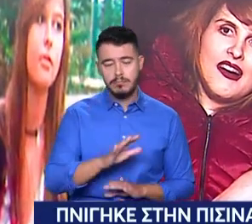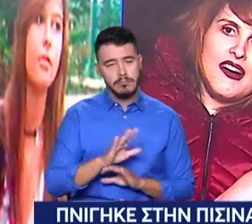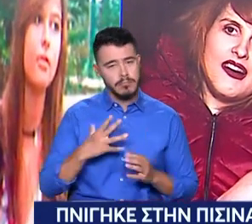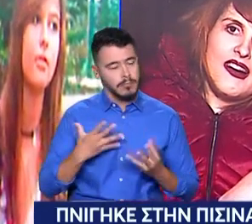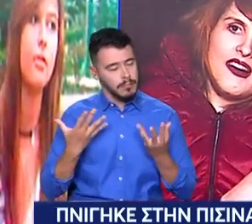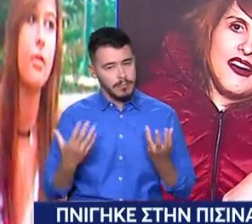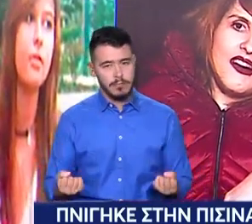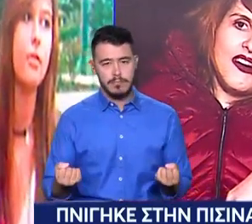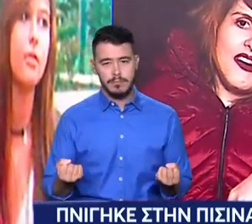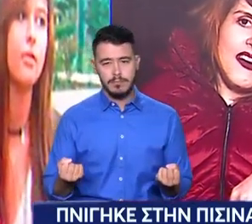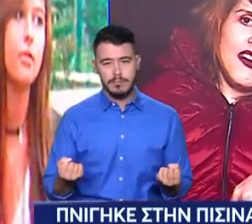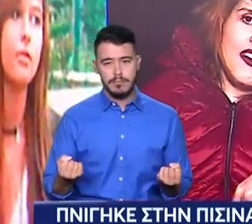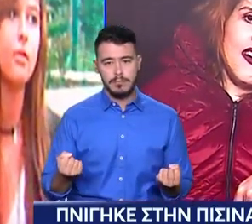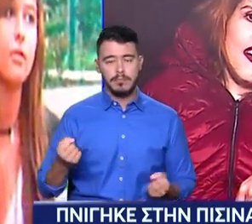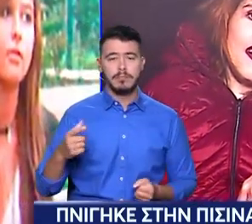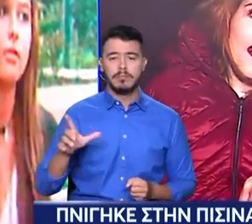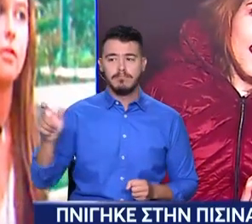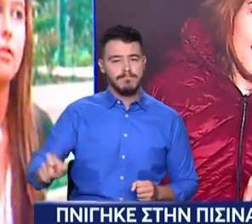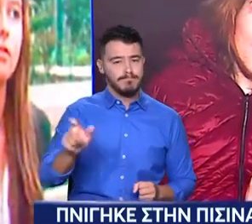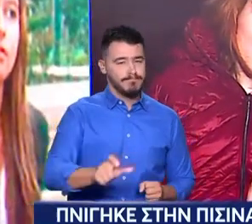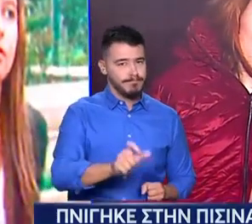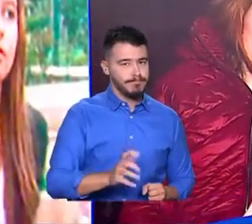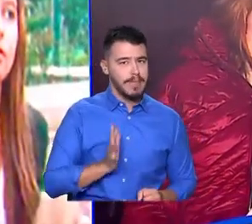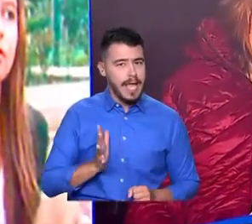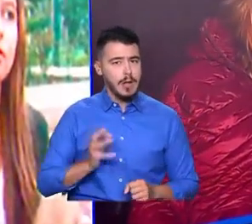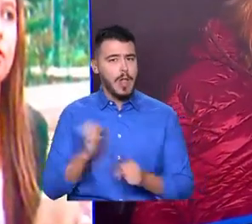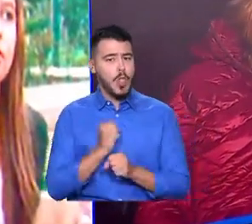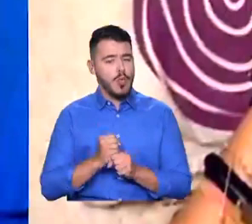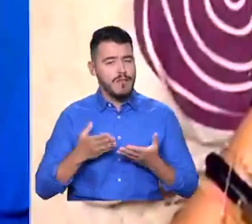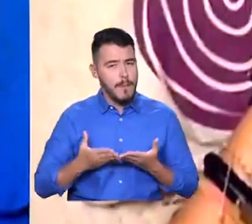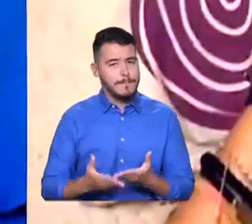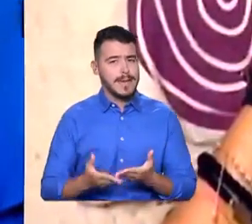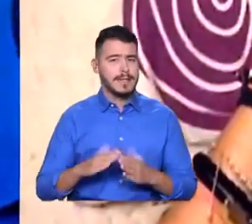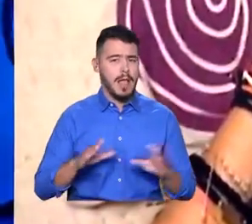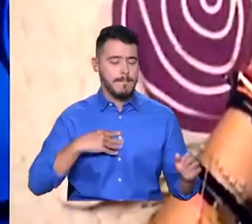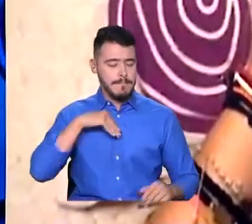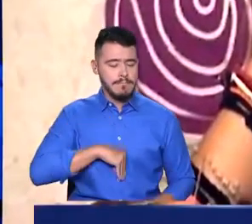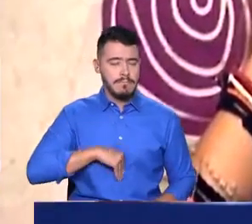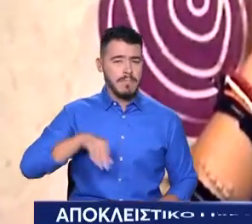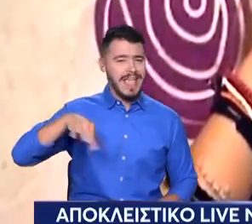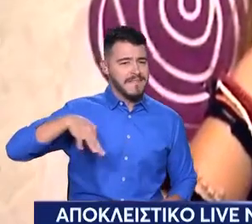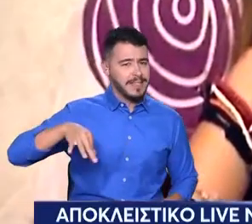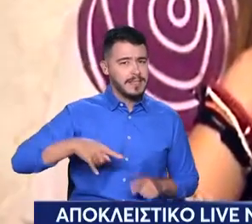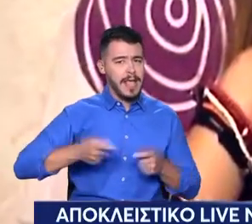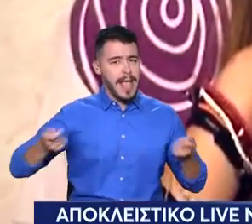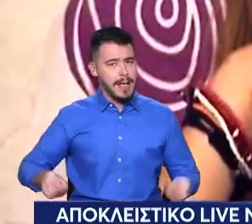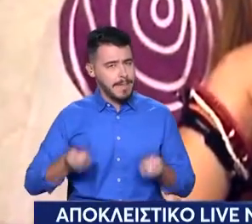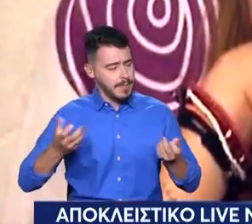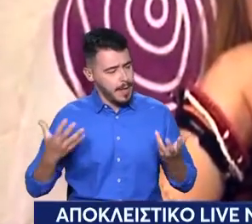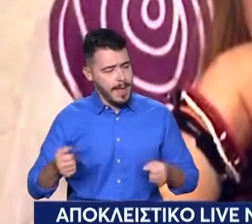και τον επαγγελματισμό των Ελλήνων ναυτικών. Υπάρχουν προφανώς και κάποιες εξαιρέσεις.